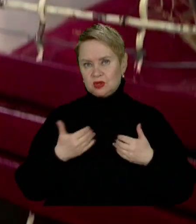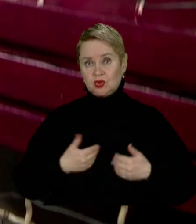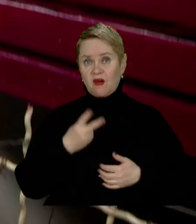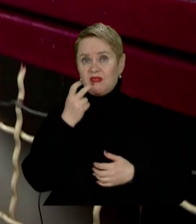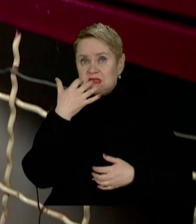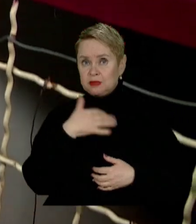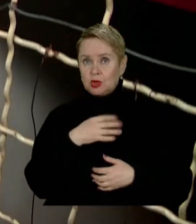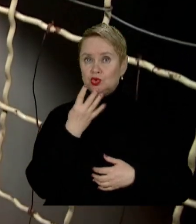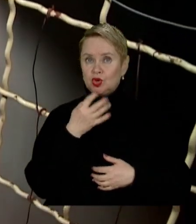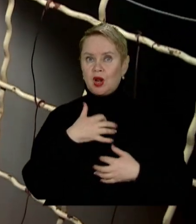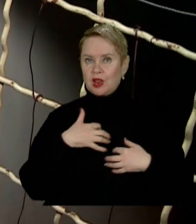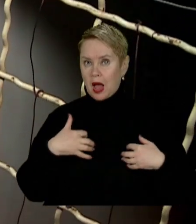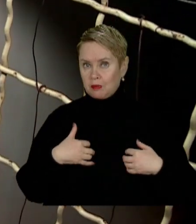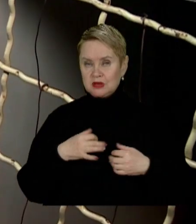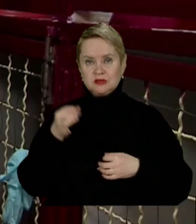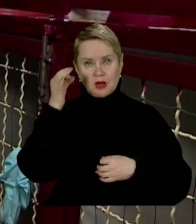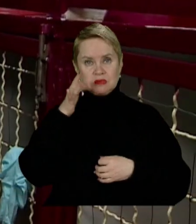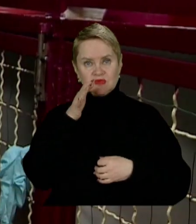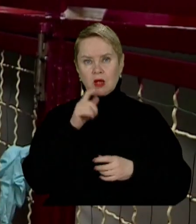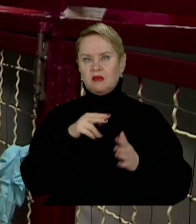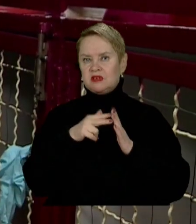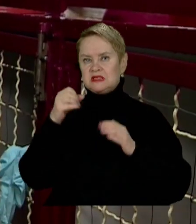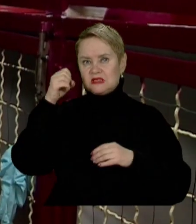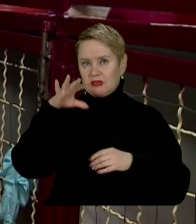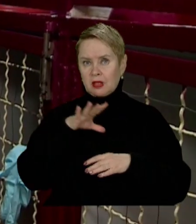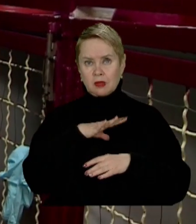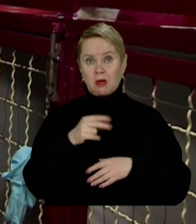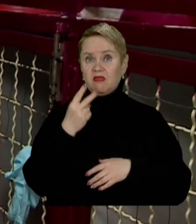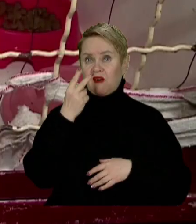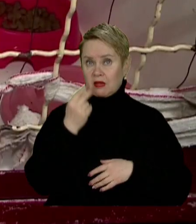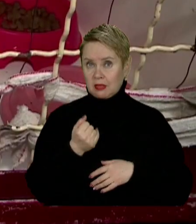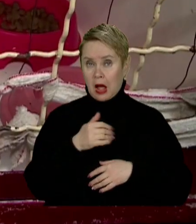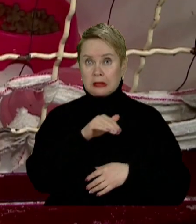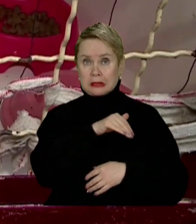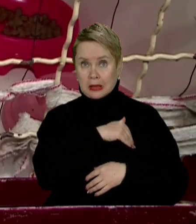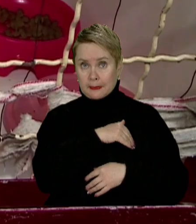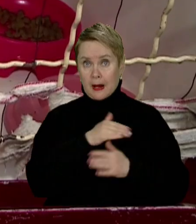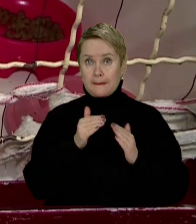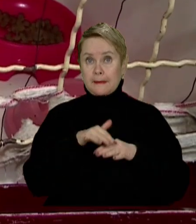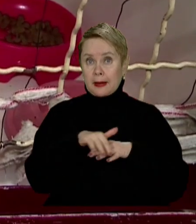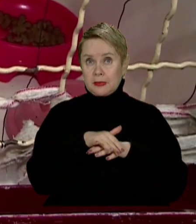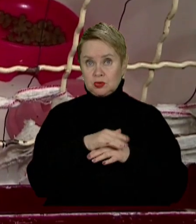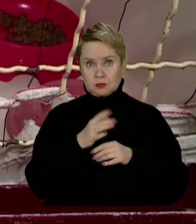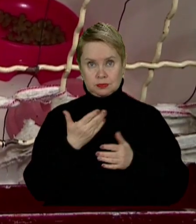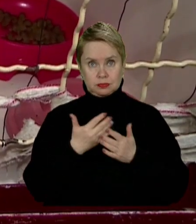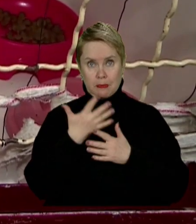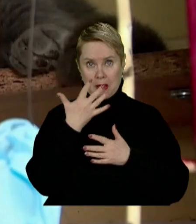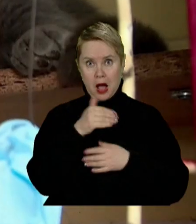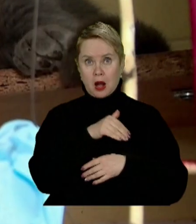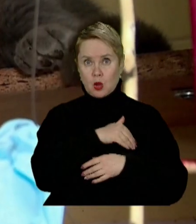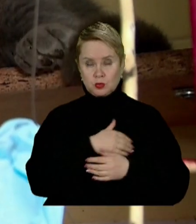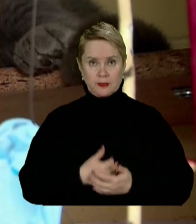254 лапих. Згадує, під час блекауту світла не було два дні, а температура в приміщенні ледь сягала 5